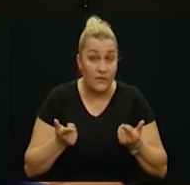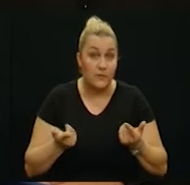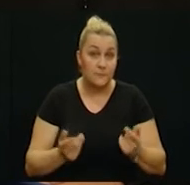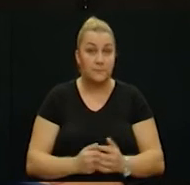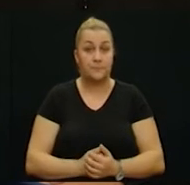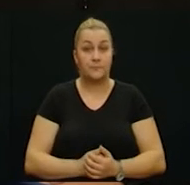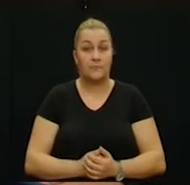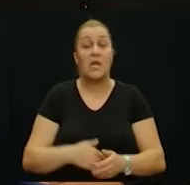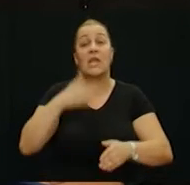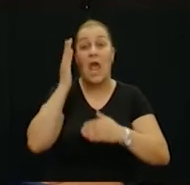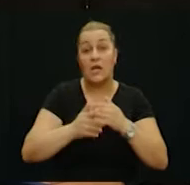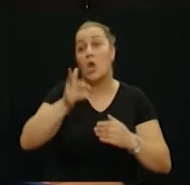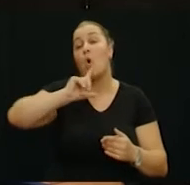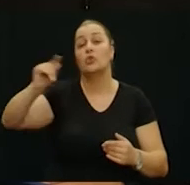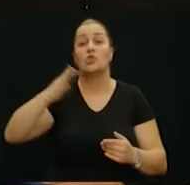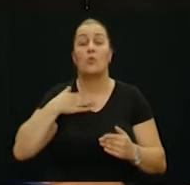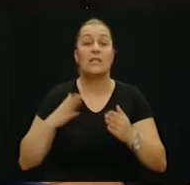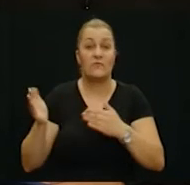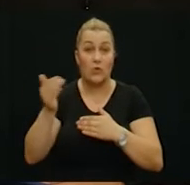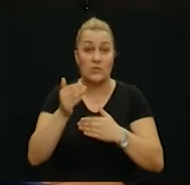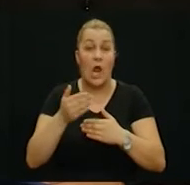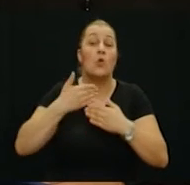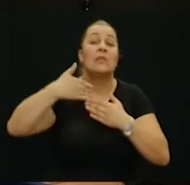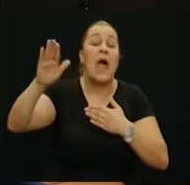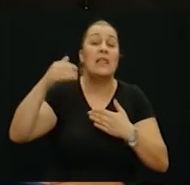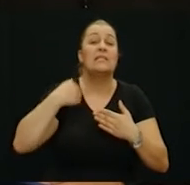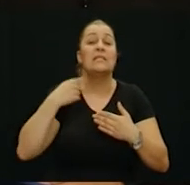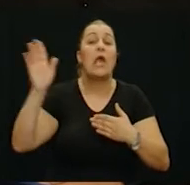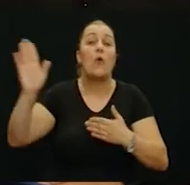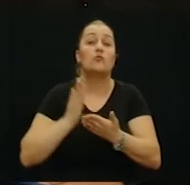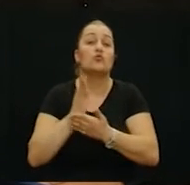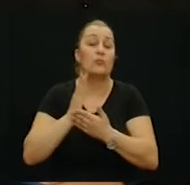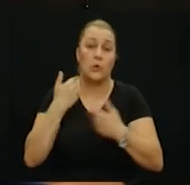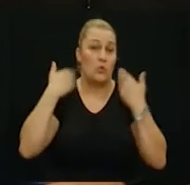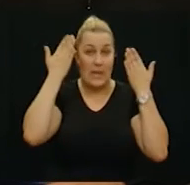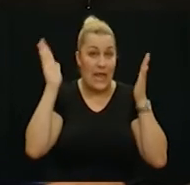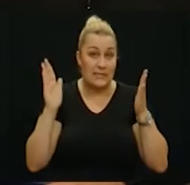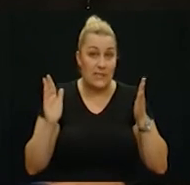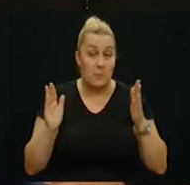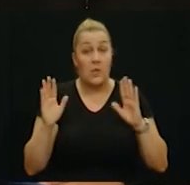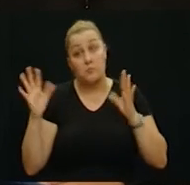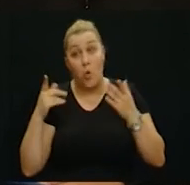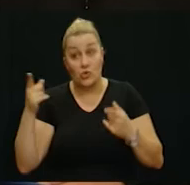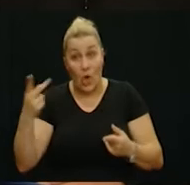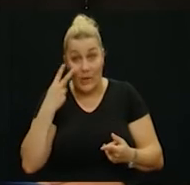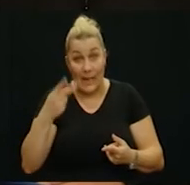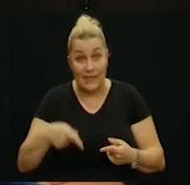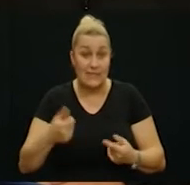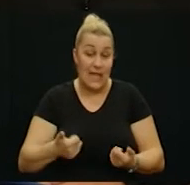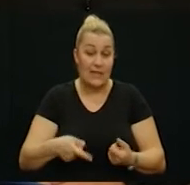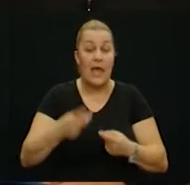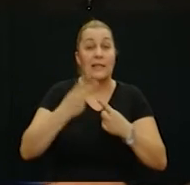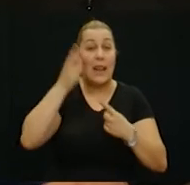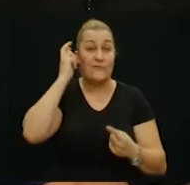pao grad, on je otišao na svoju stranu. Znate li danas njegovu sudbe? Ne, ne. Evo, možda gleda putem YouTube-a,